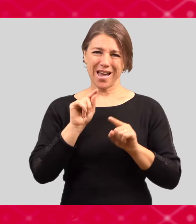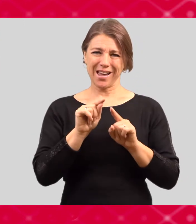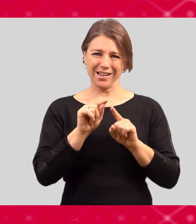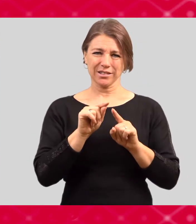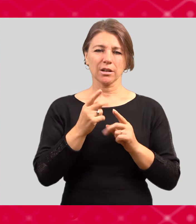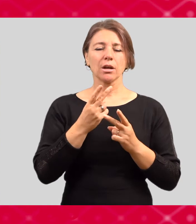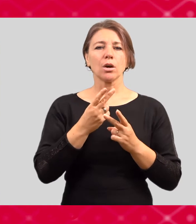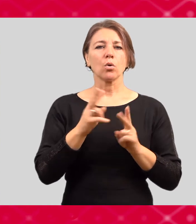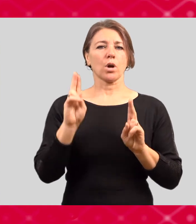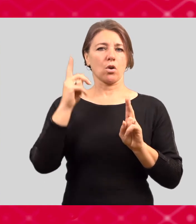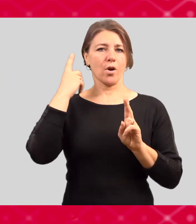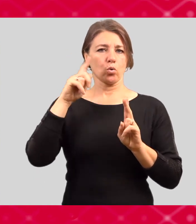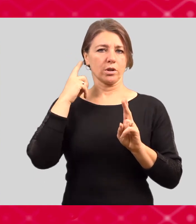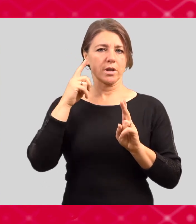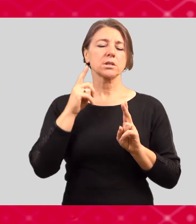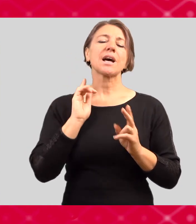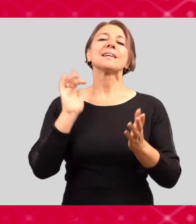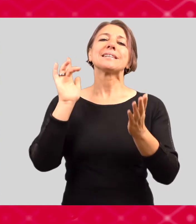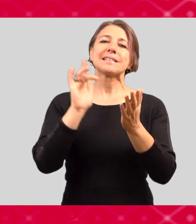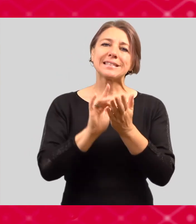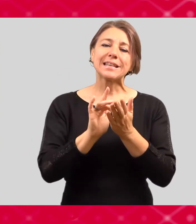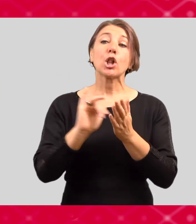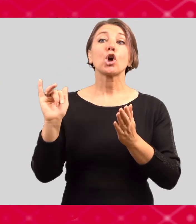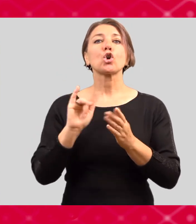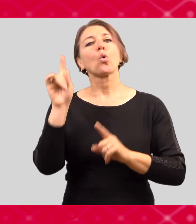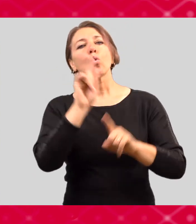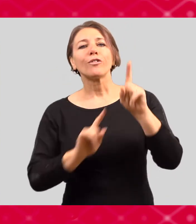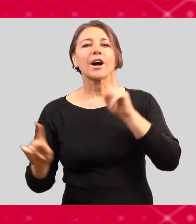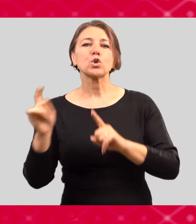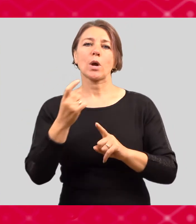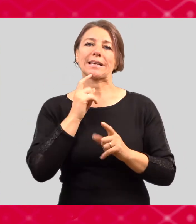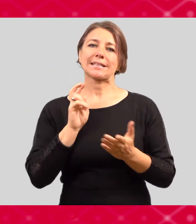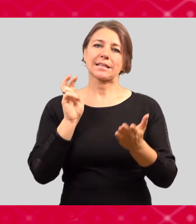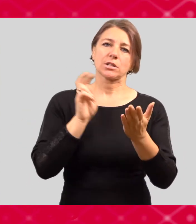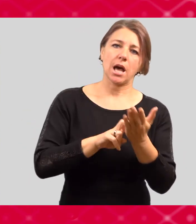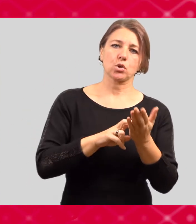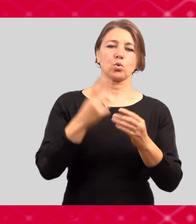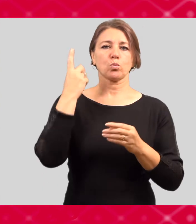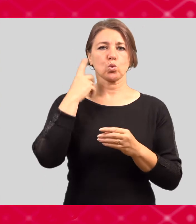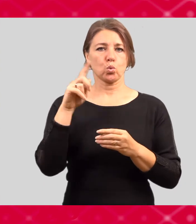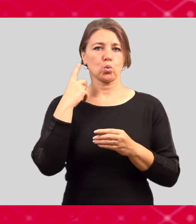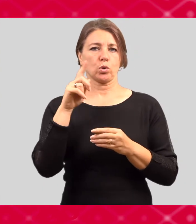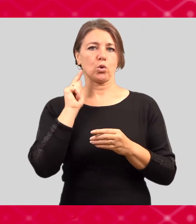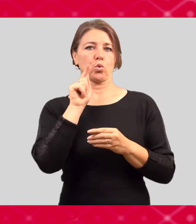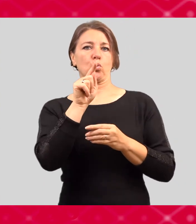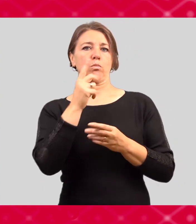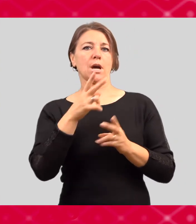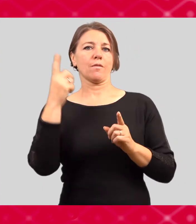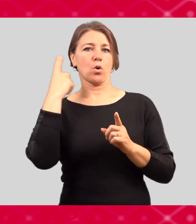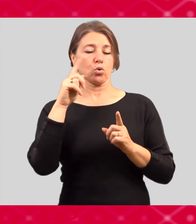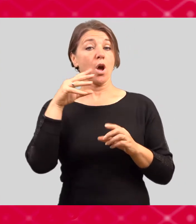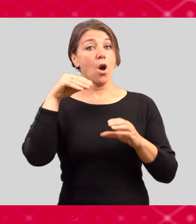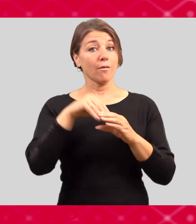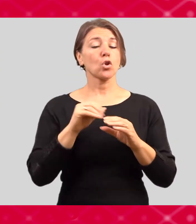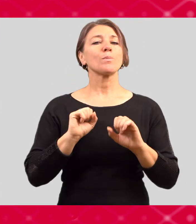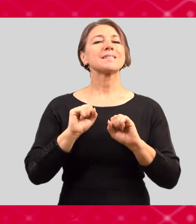je zaměřený na uchazeče o studium, kterým nabízí semináře informační